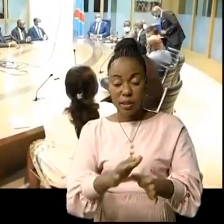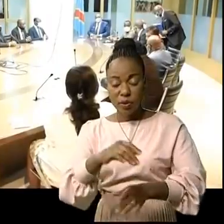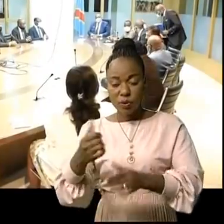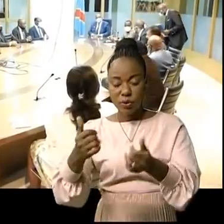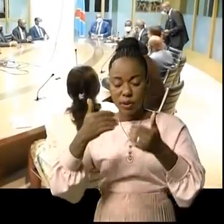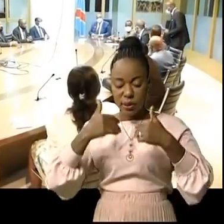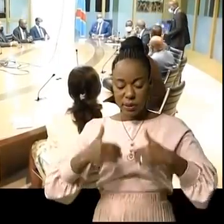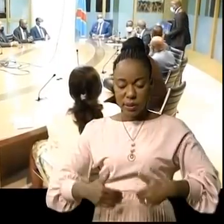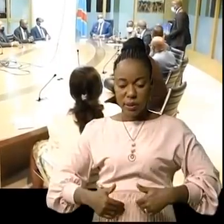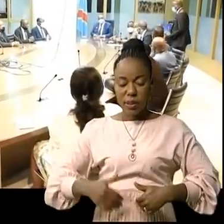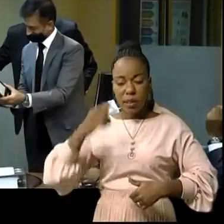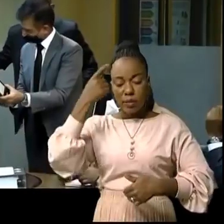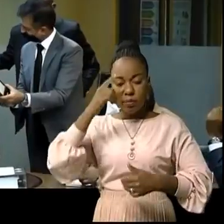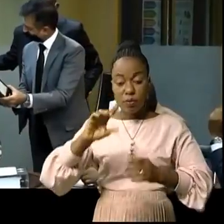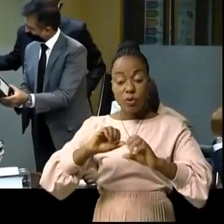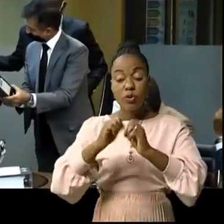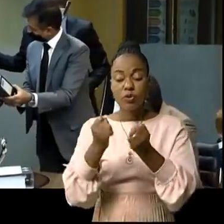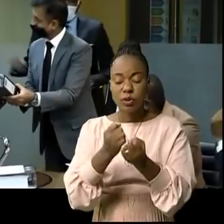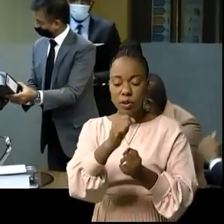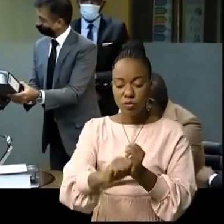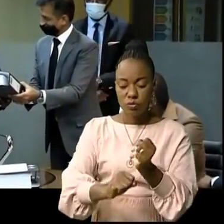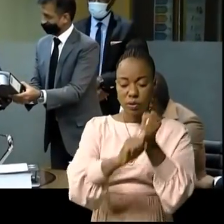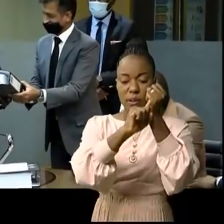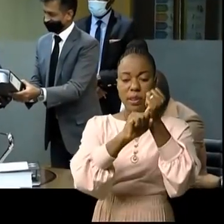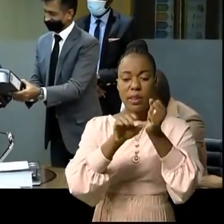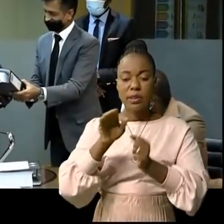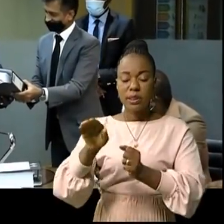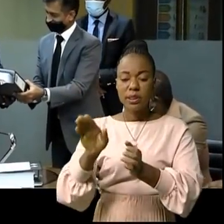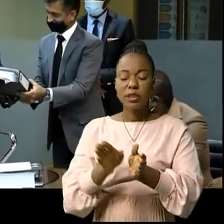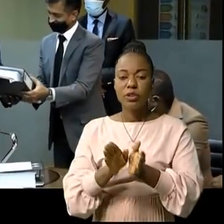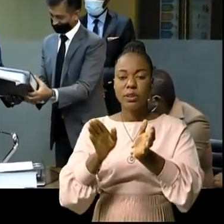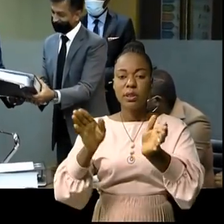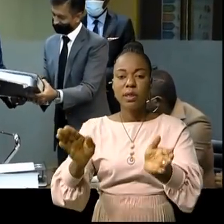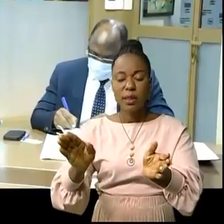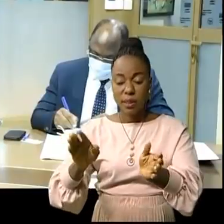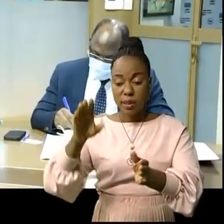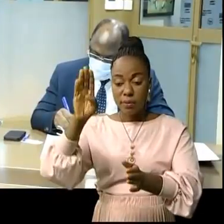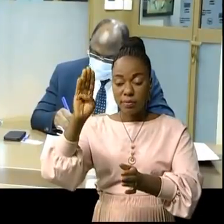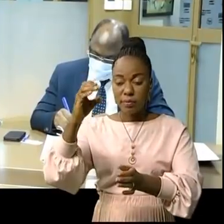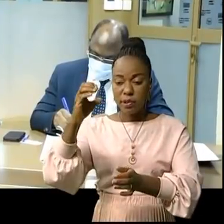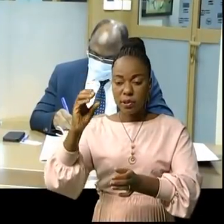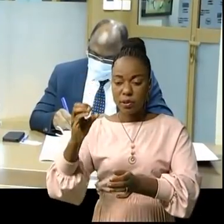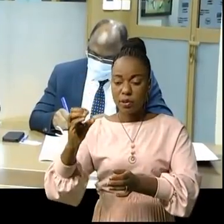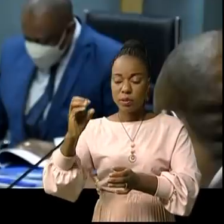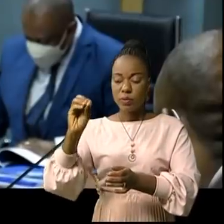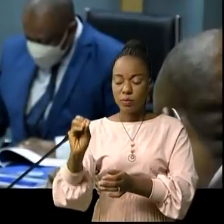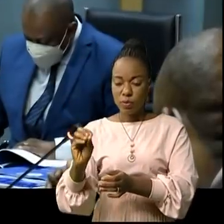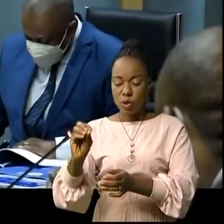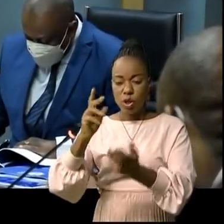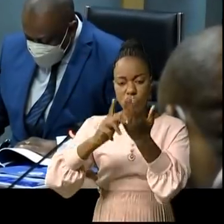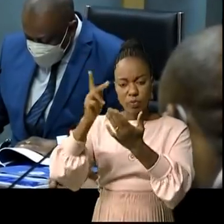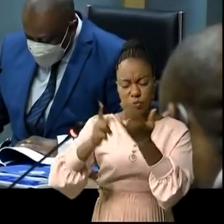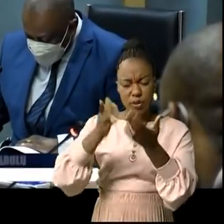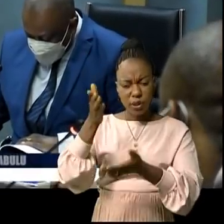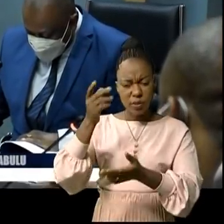de la Santé. Du point de vue social, soutient le directeur général par intérim du BSECO, ce projet s'inscrit dans le